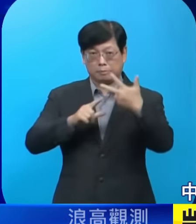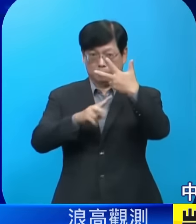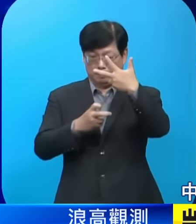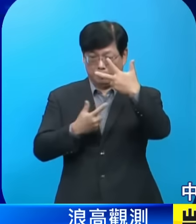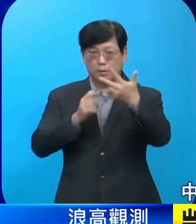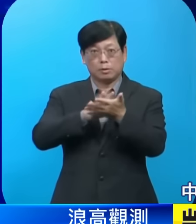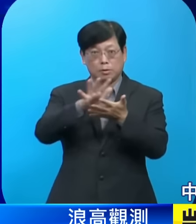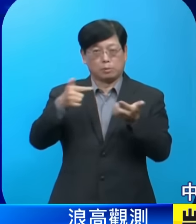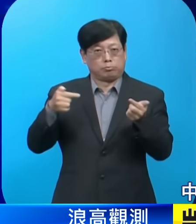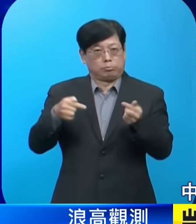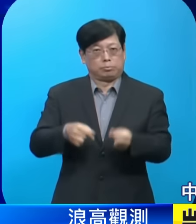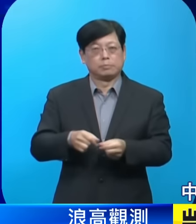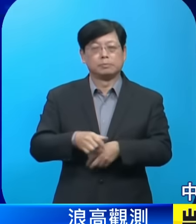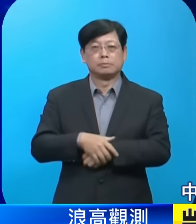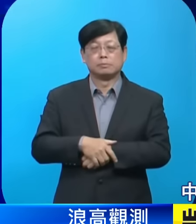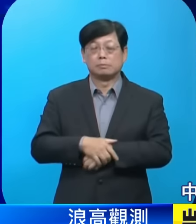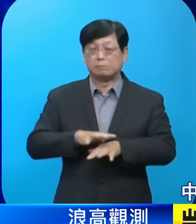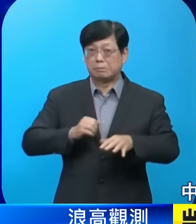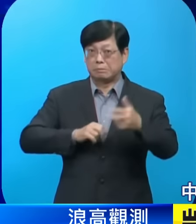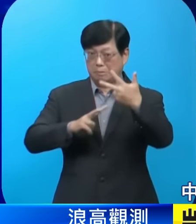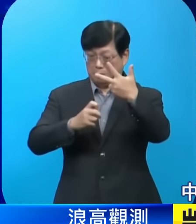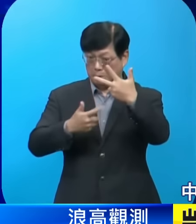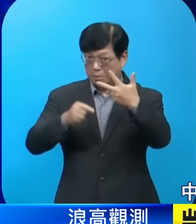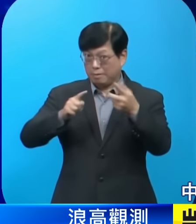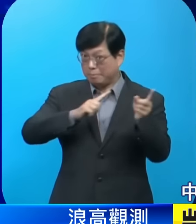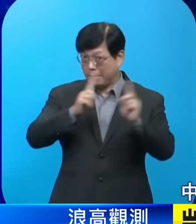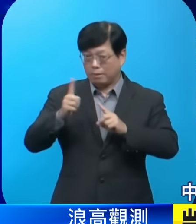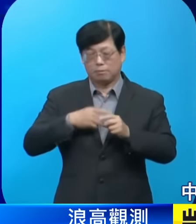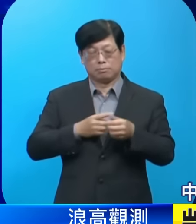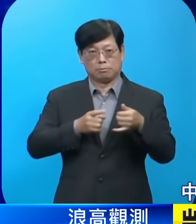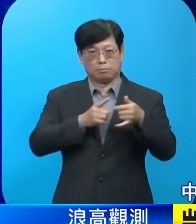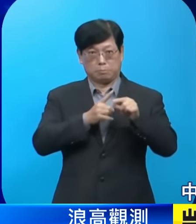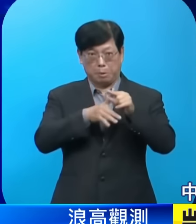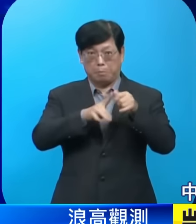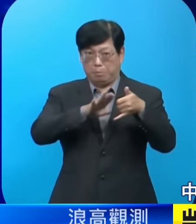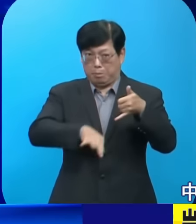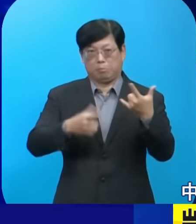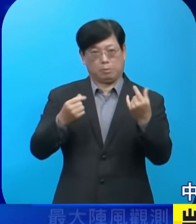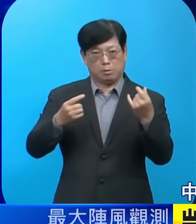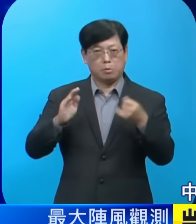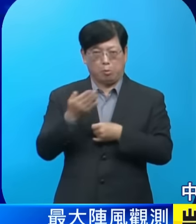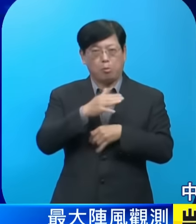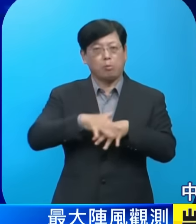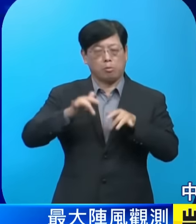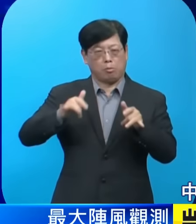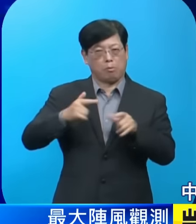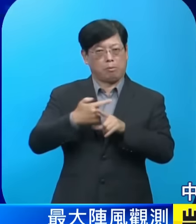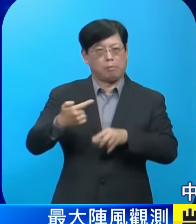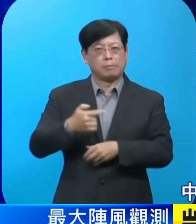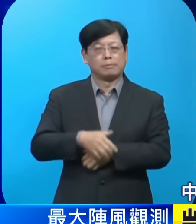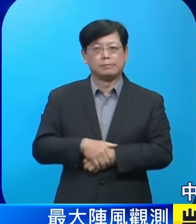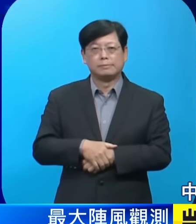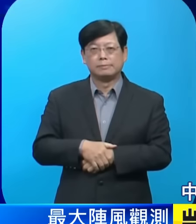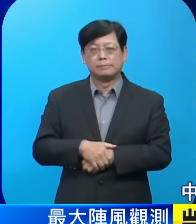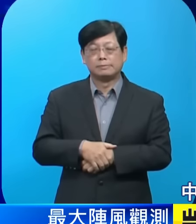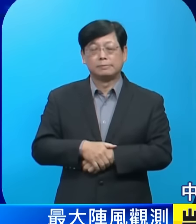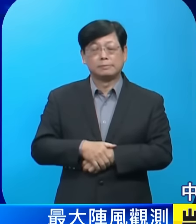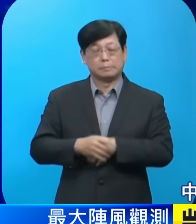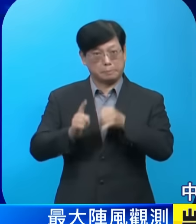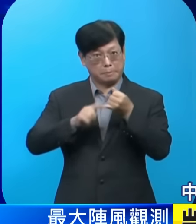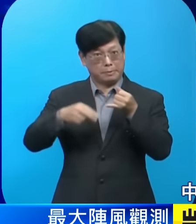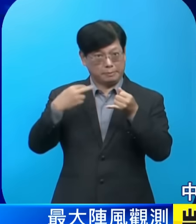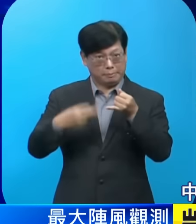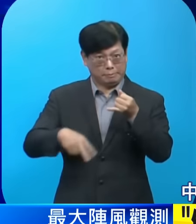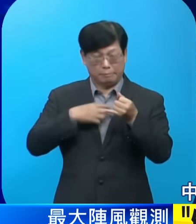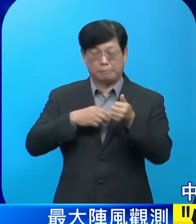之後才會逐漸的緩和但是在26號當天中部跟南部可能還是會有局部性的豪雨發生所以最後